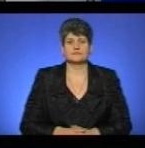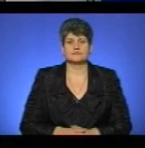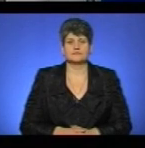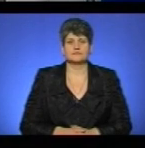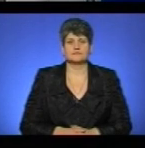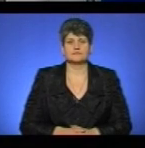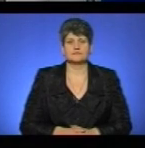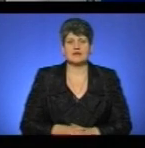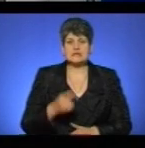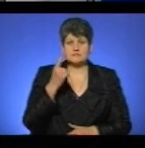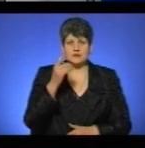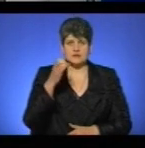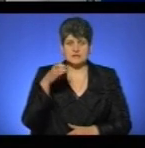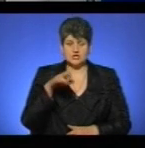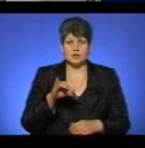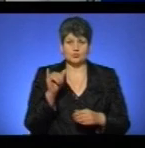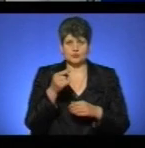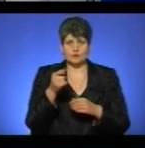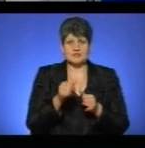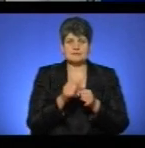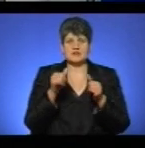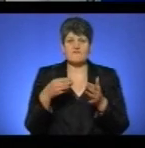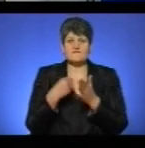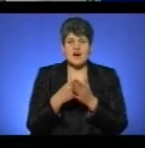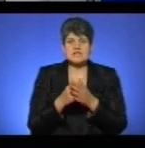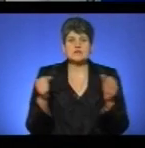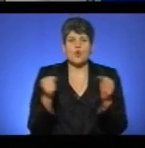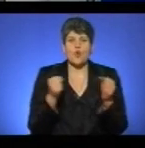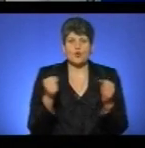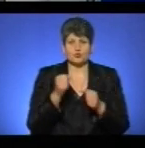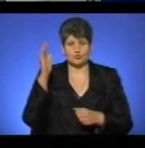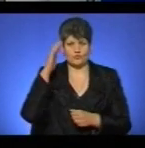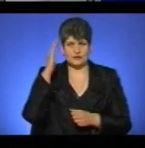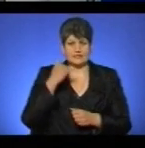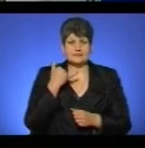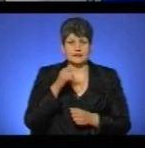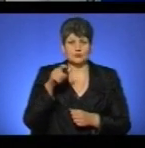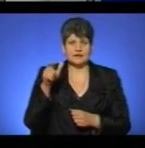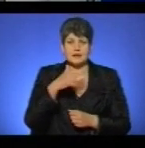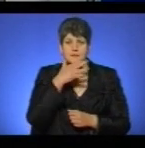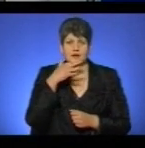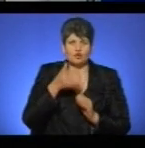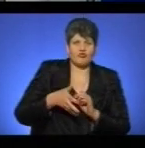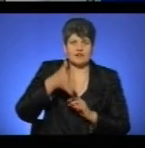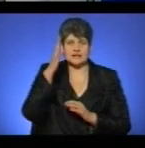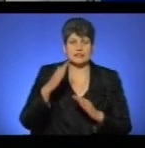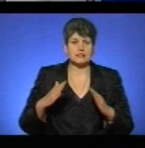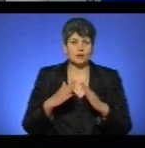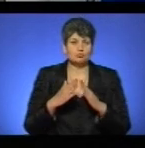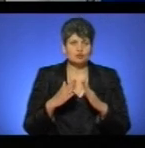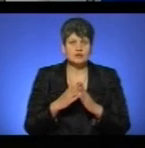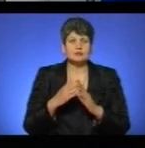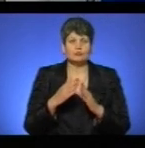З 1 січня у Тернополі зросла вартість холодної води. Для мешканців багатоквартирних будинків 1 км води